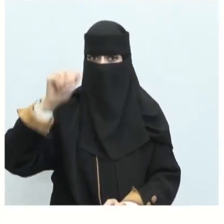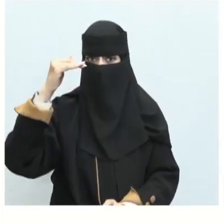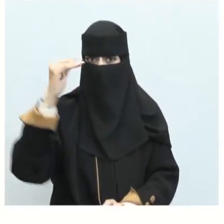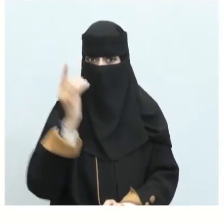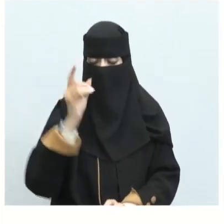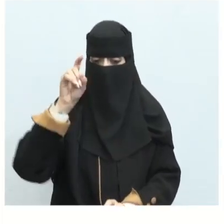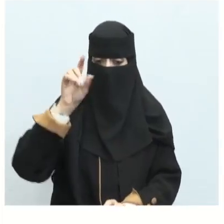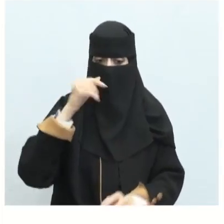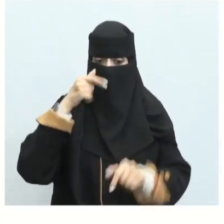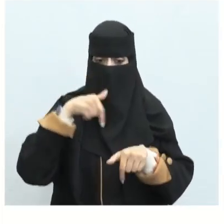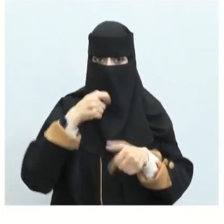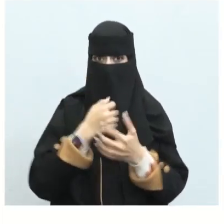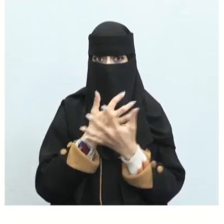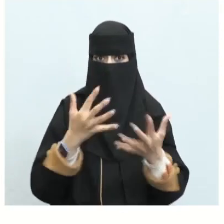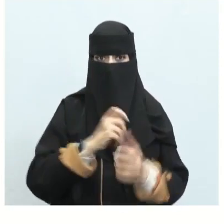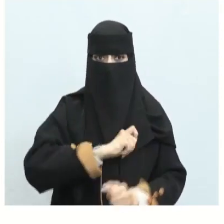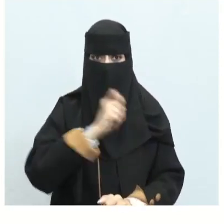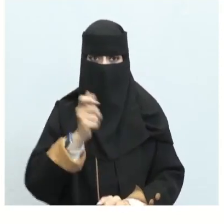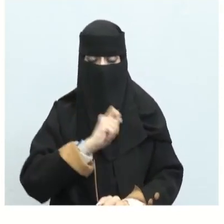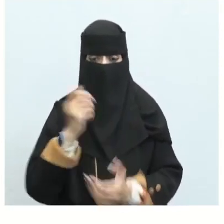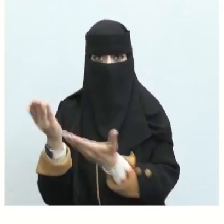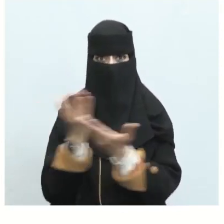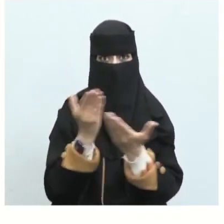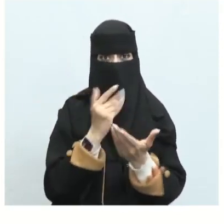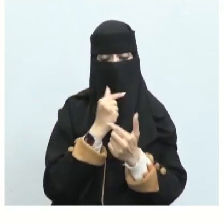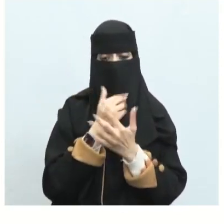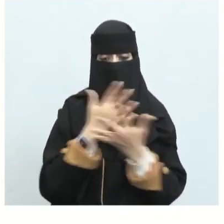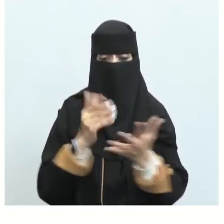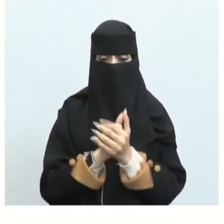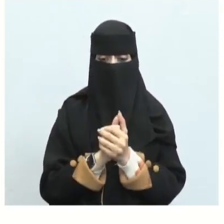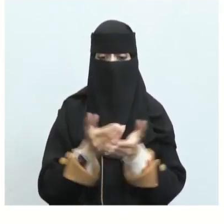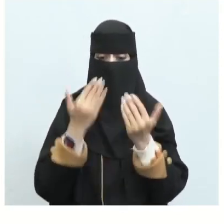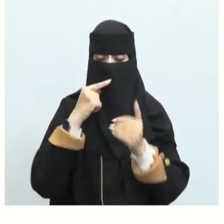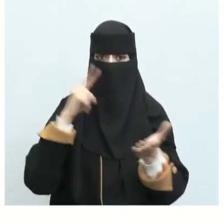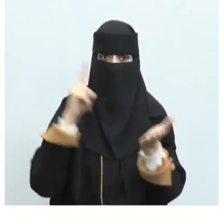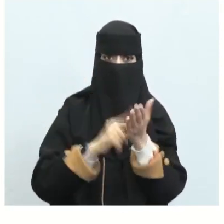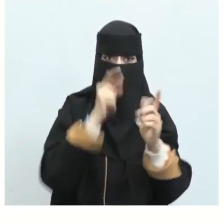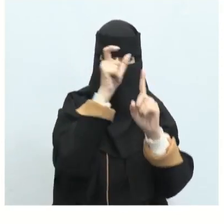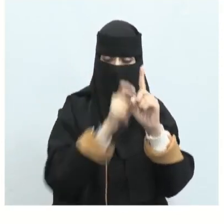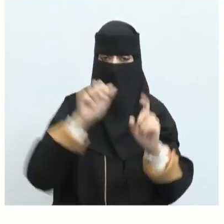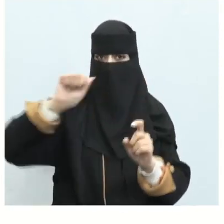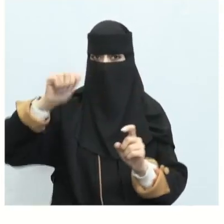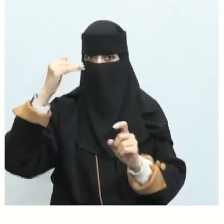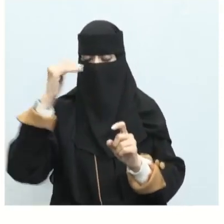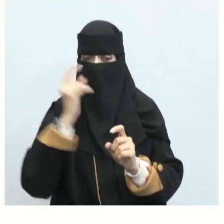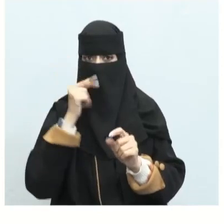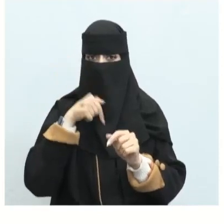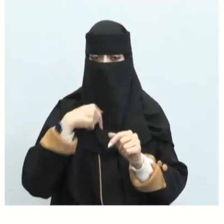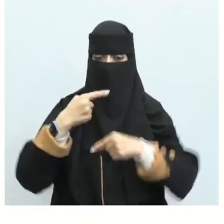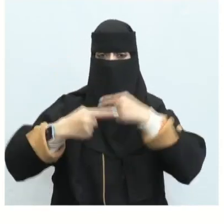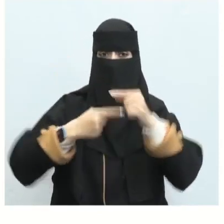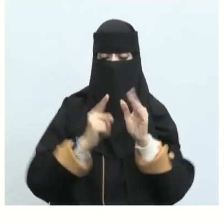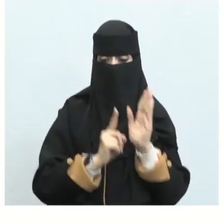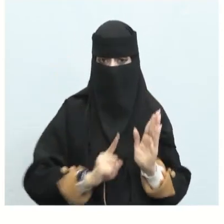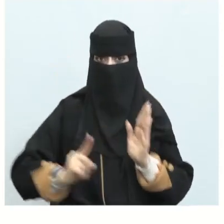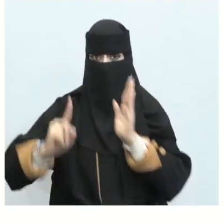الإبل معنى أنه يكرم ضيوفه كثيرا ثم قالت أيضا أن صخرا لمقدام مقدام أنه دائم يتقدم إذا